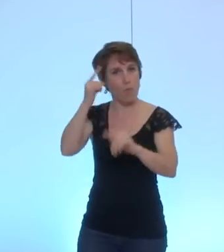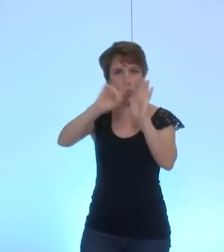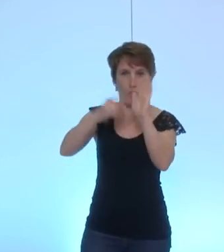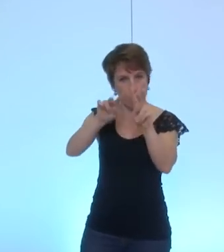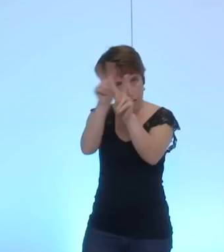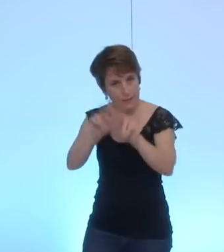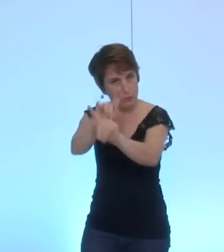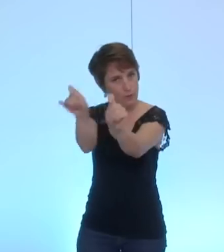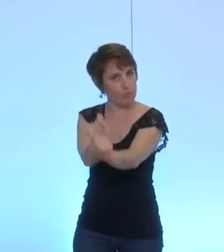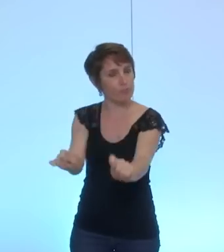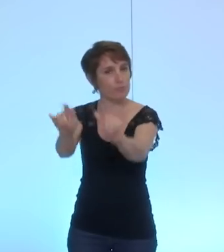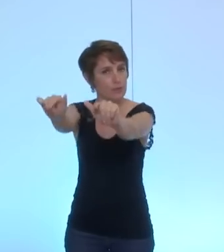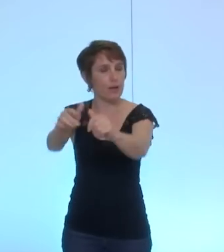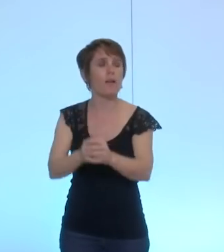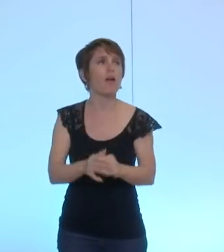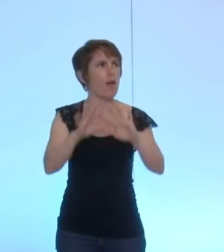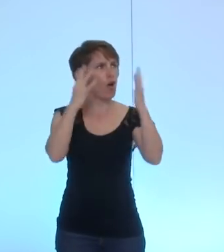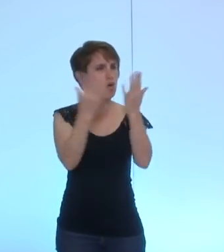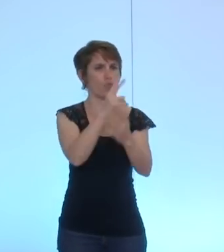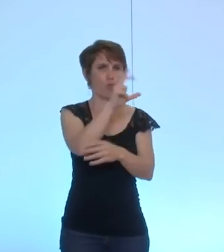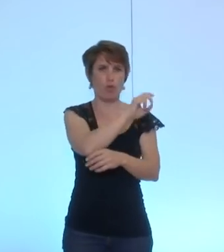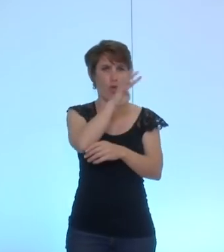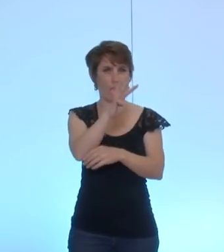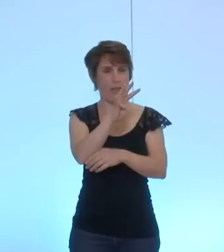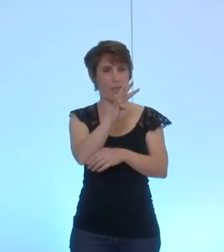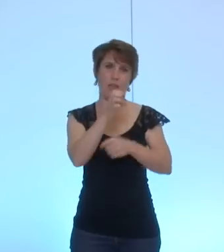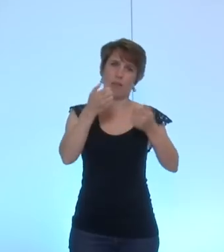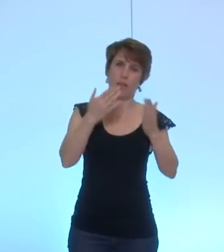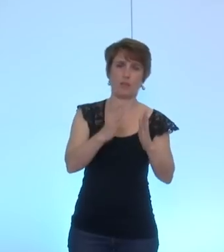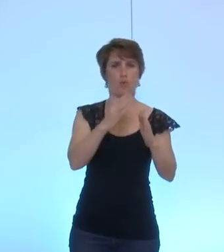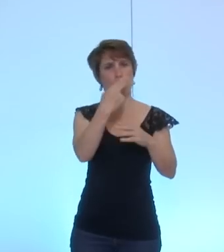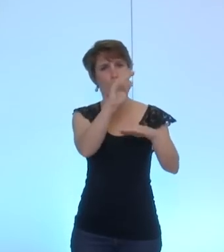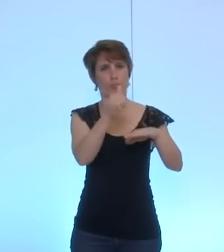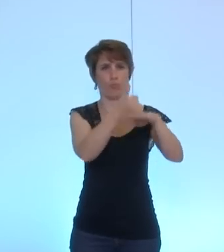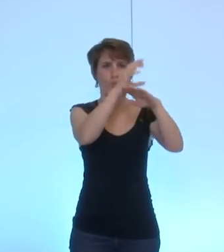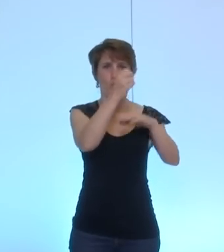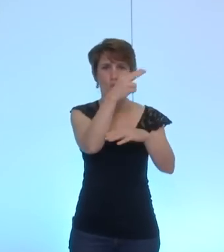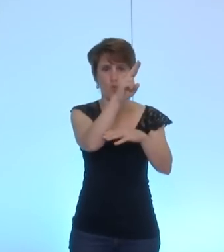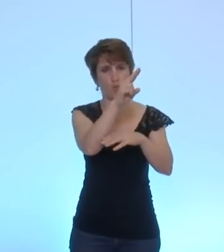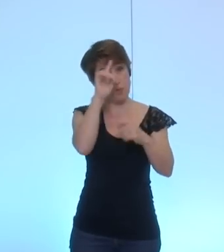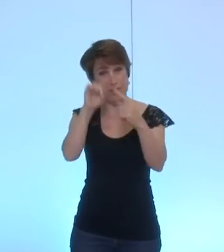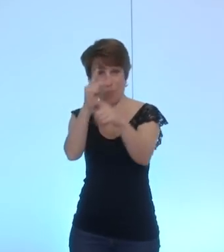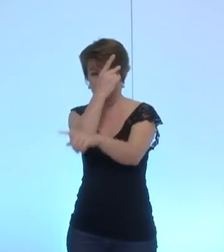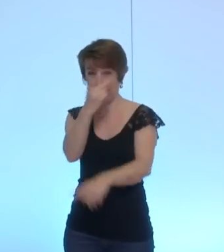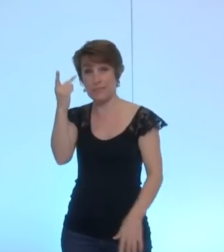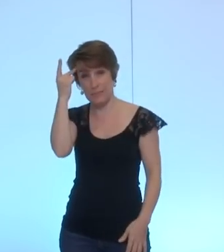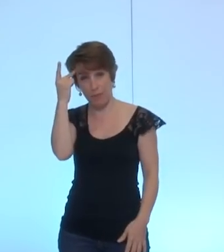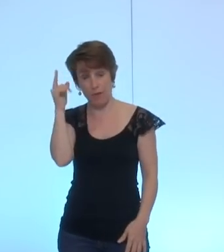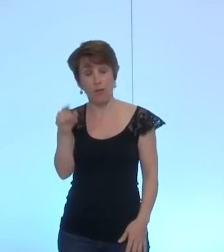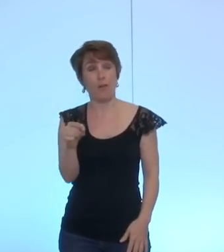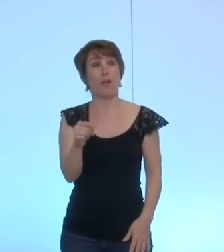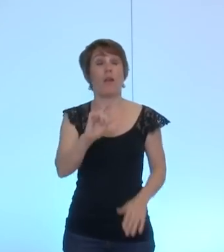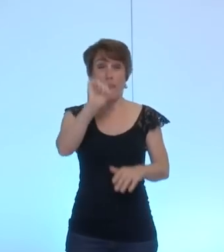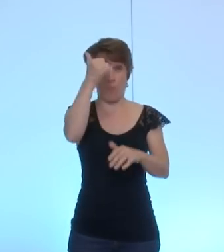de l'ONU 34 résolutions de l'ONU en tout sur le problème de la Palestine dont la résolution 181 prise en 1947